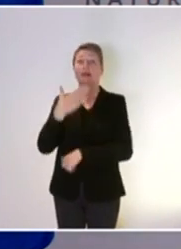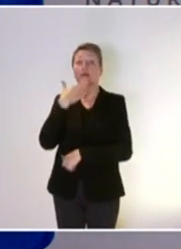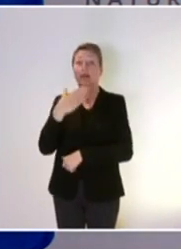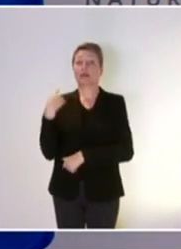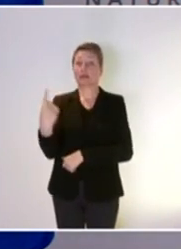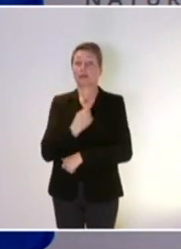journée